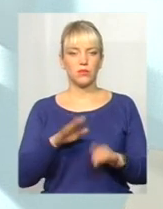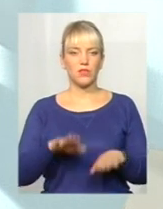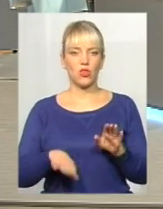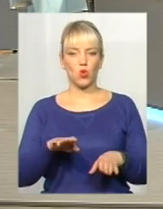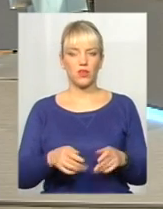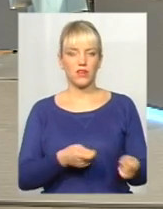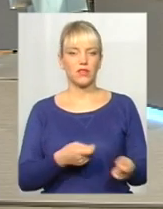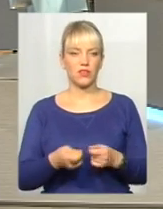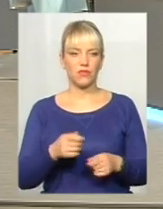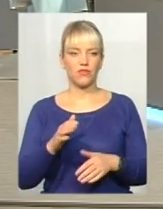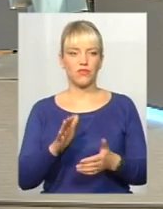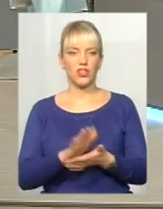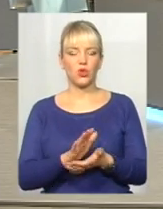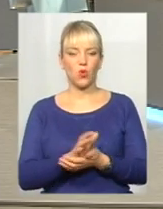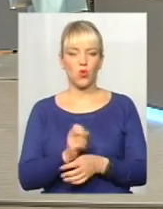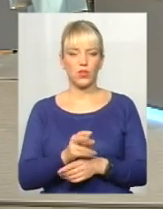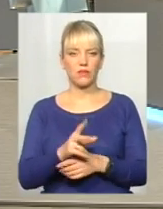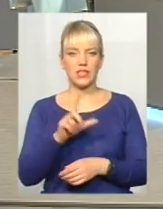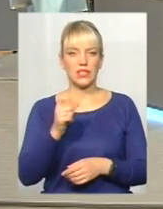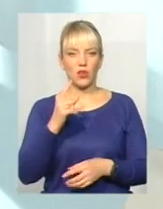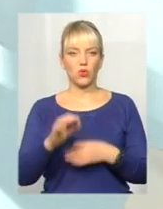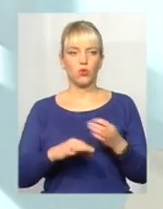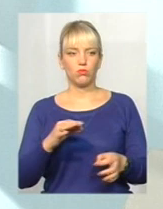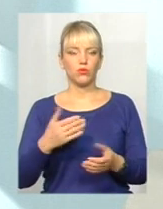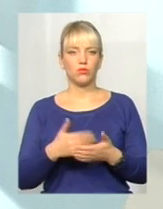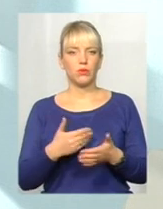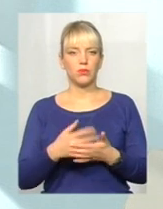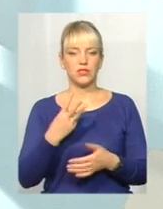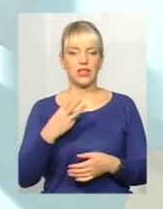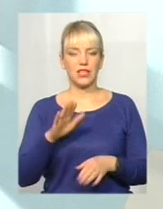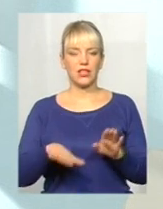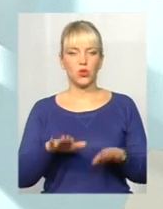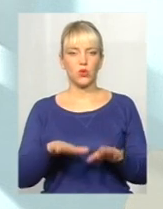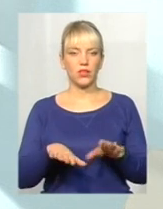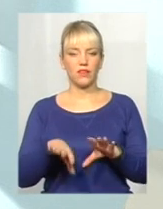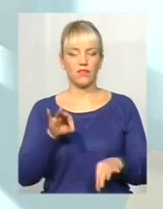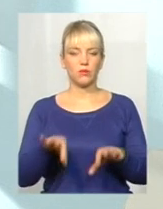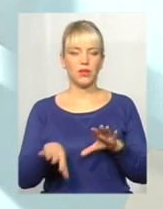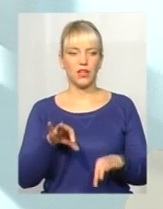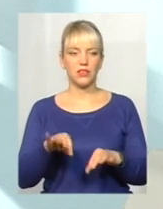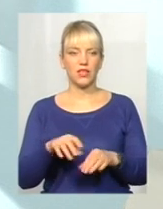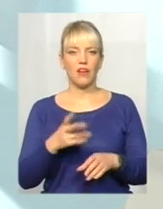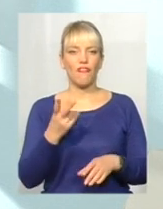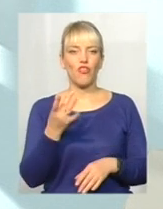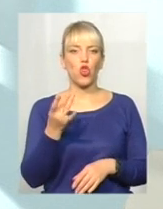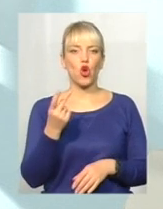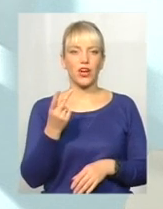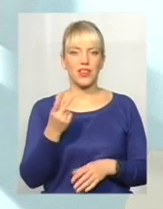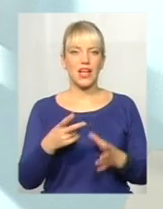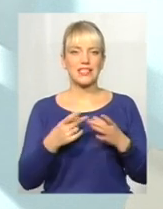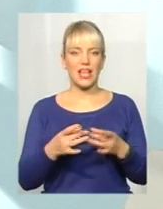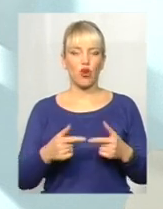відходів за добу, то приблизно до 3 тонн відбирається цей торс сировини. Це пластик,